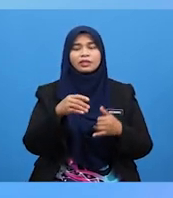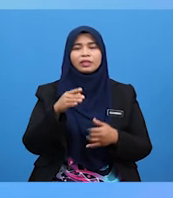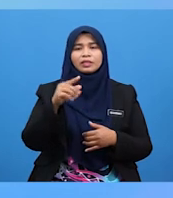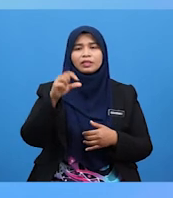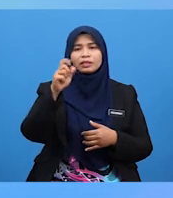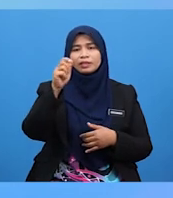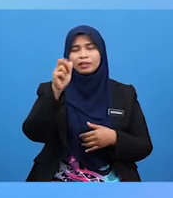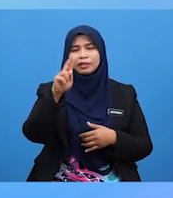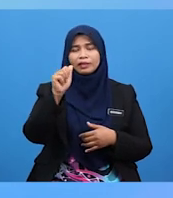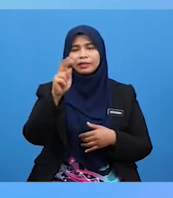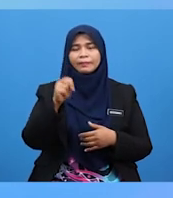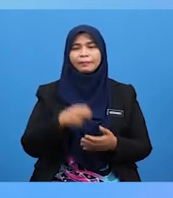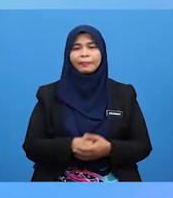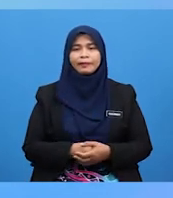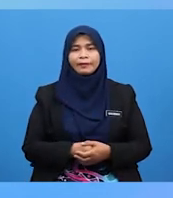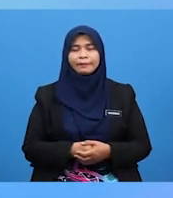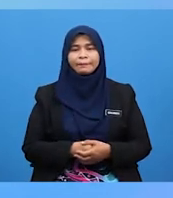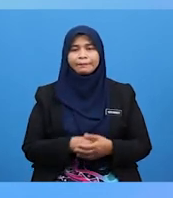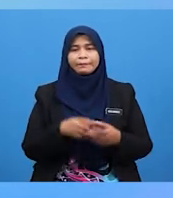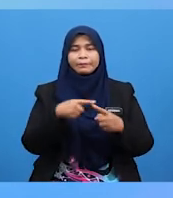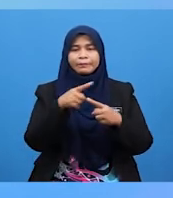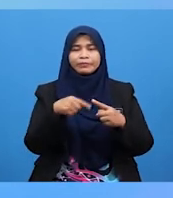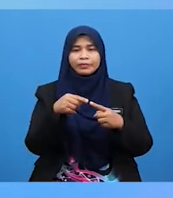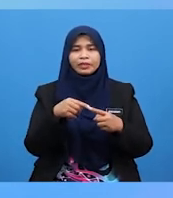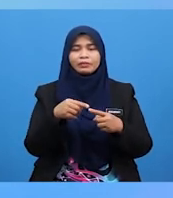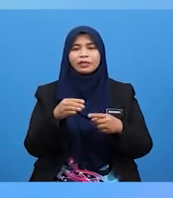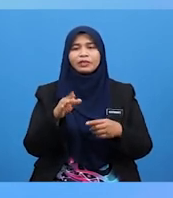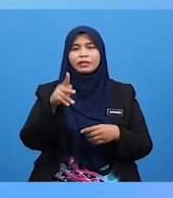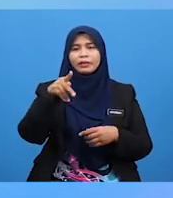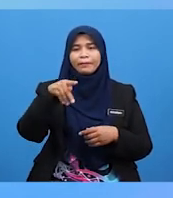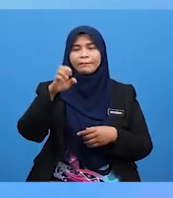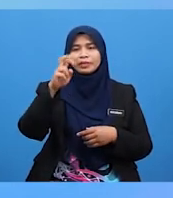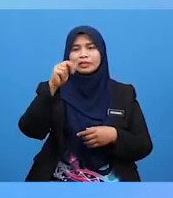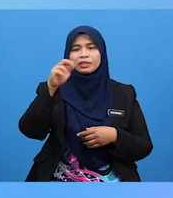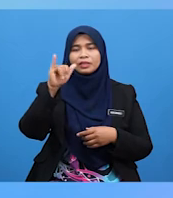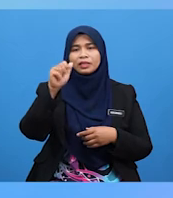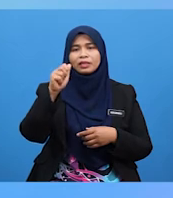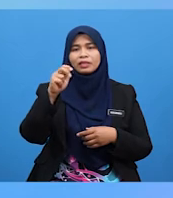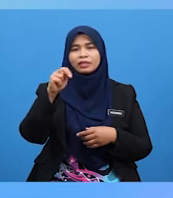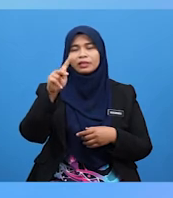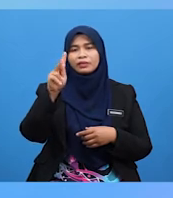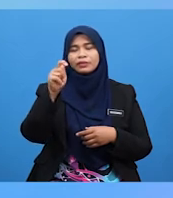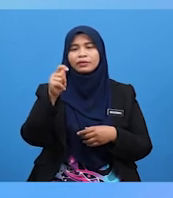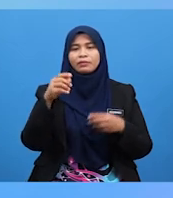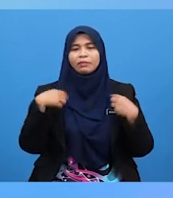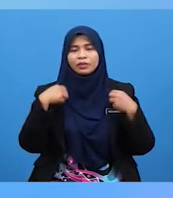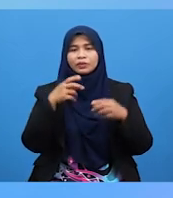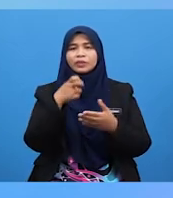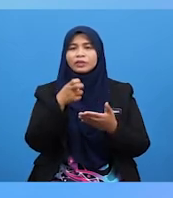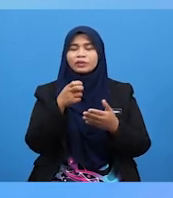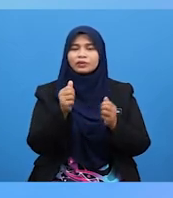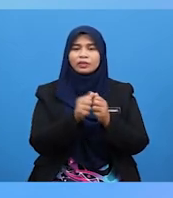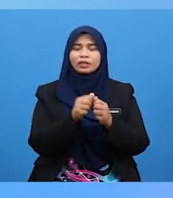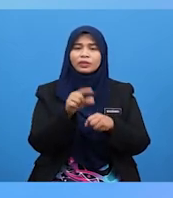Getaran Apabila Penyangkut Baju Diketuk Dengan Menggunakan Pensel